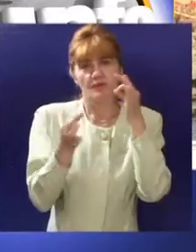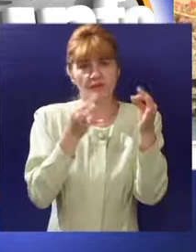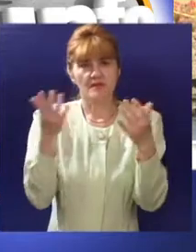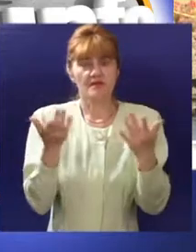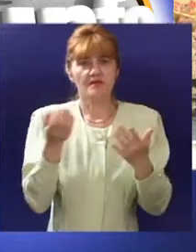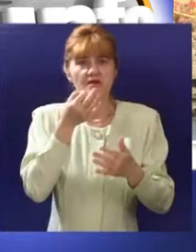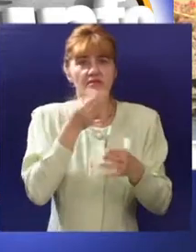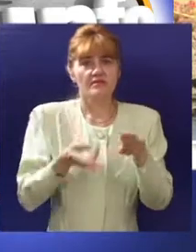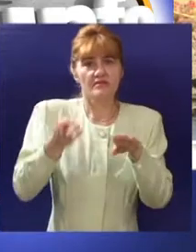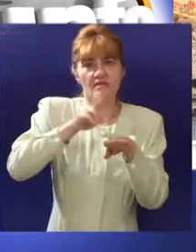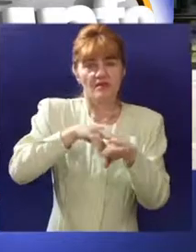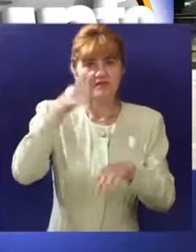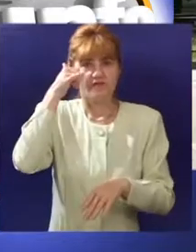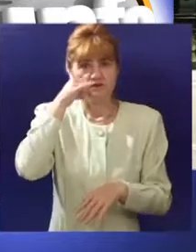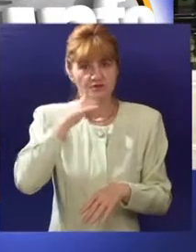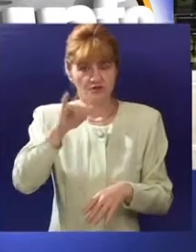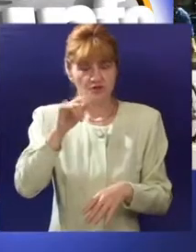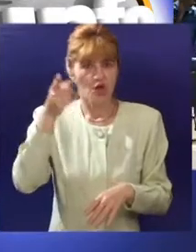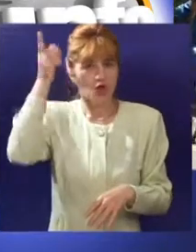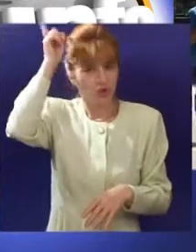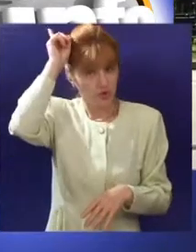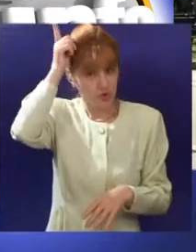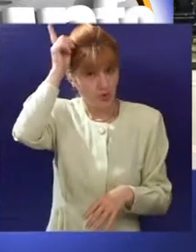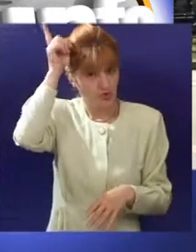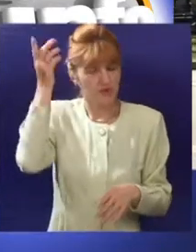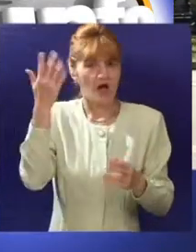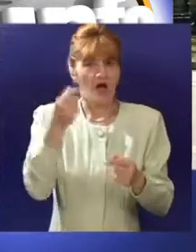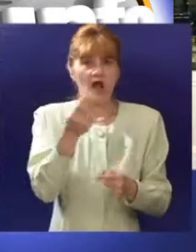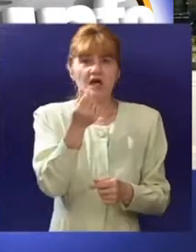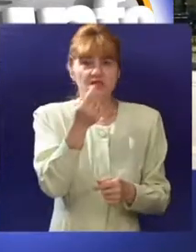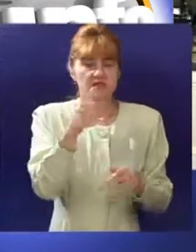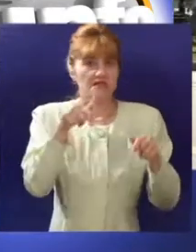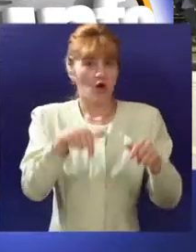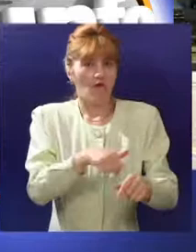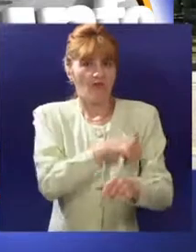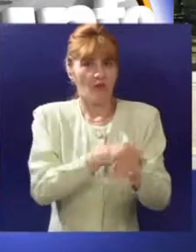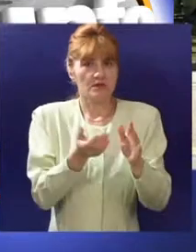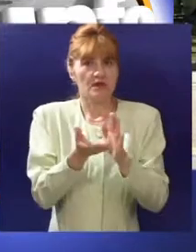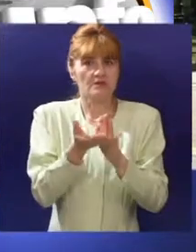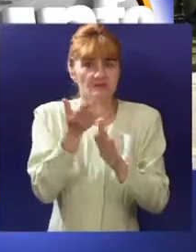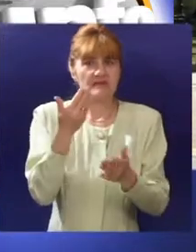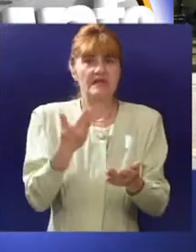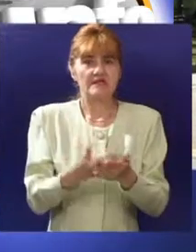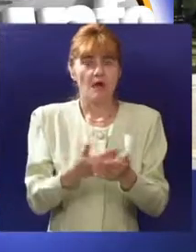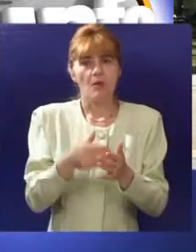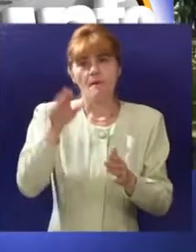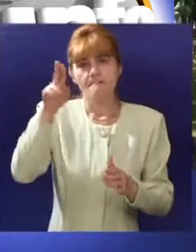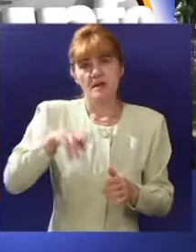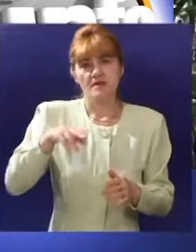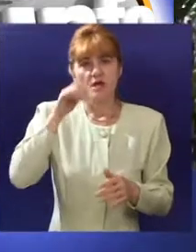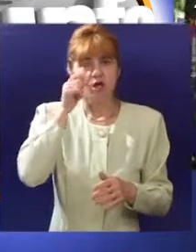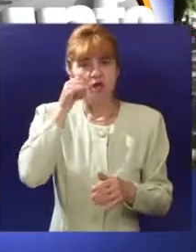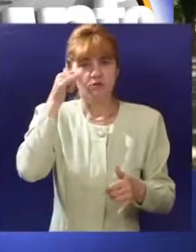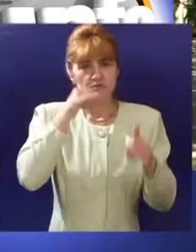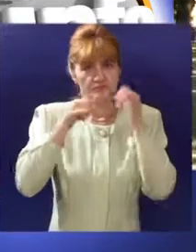turističkih agencija. Turisti se interesuju i za letovanje u Turskoj, ali je cena tih aranžmana ove godine skuplja, pa je i interesovanje